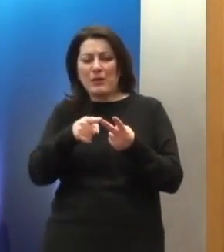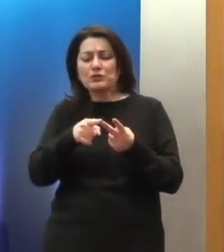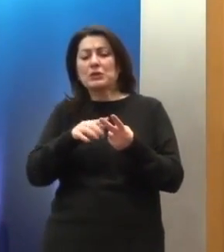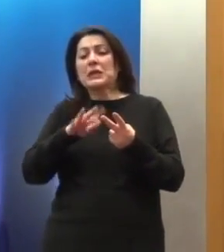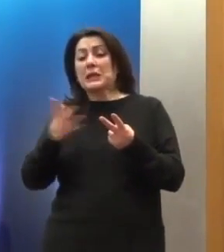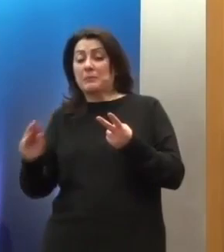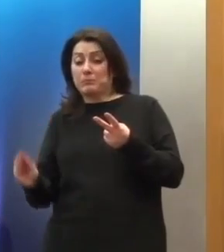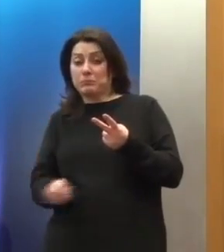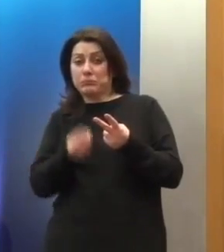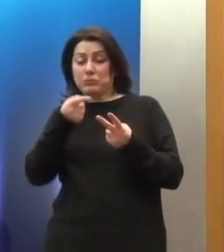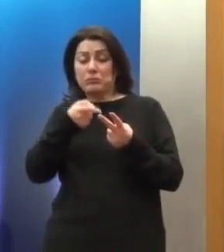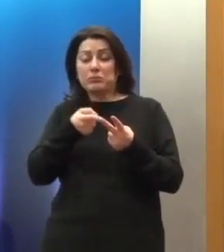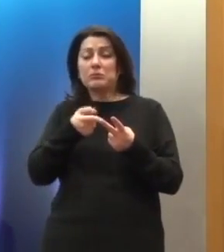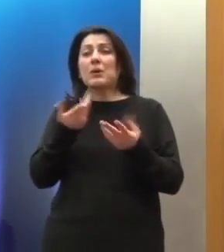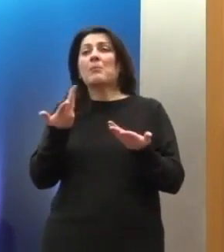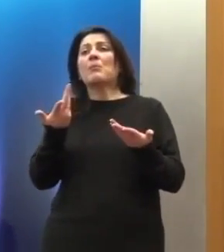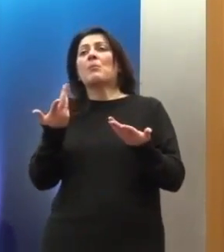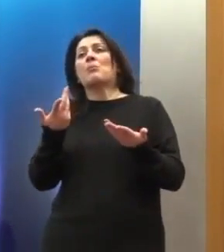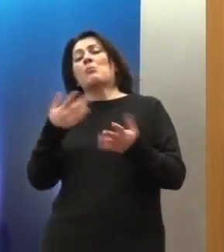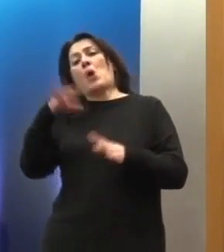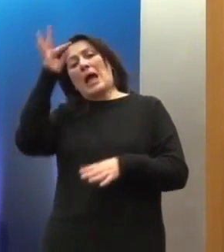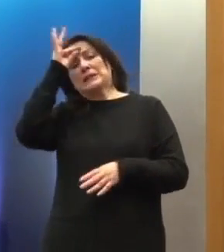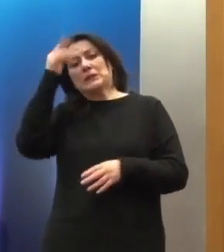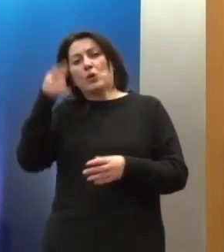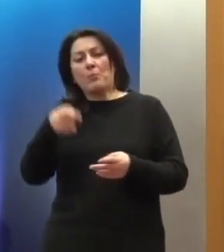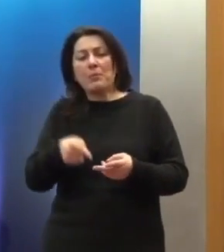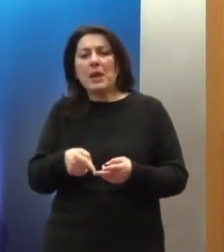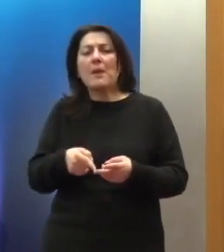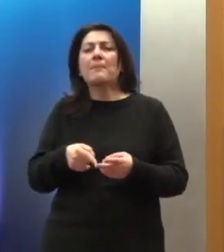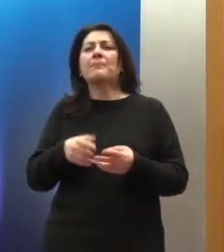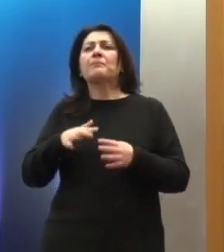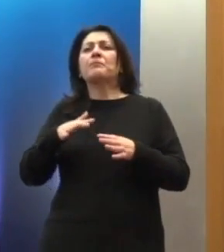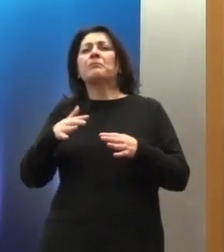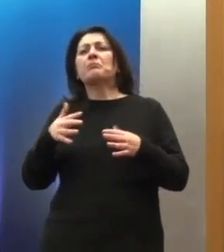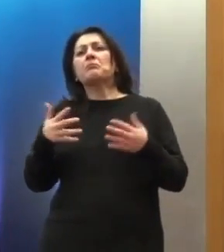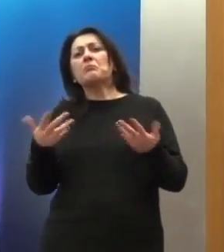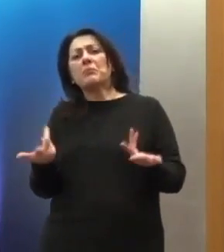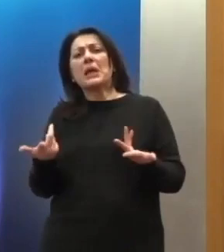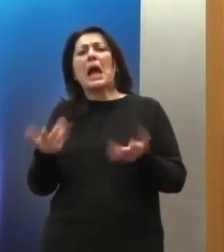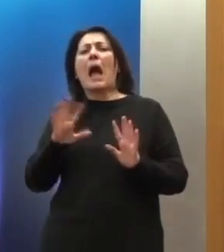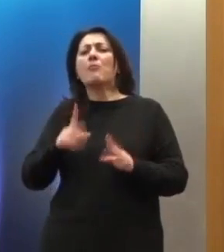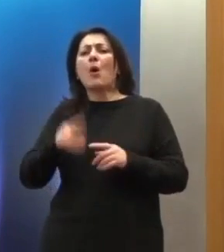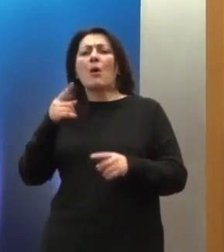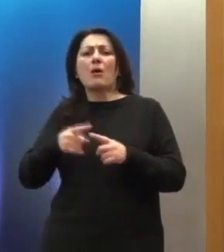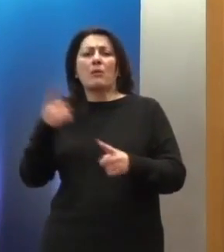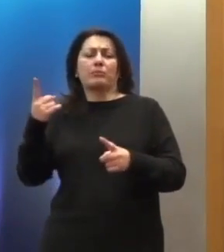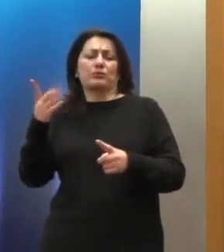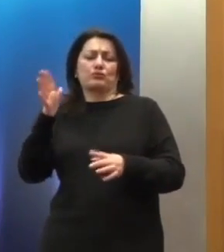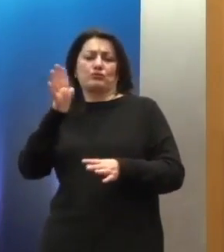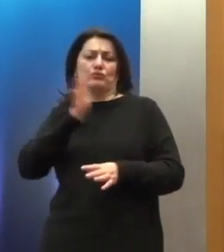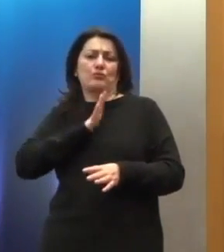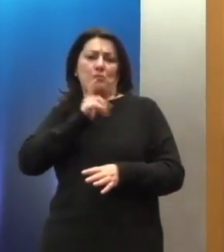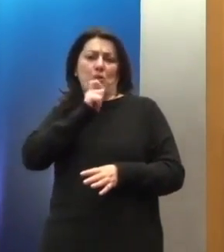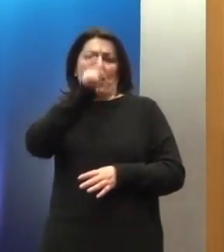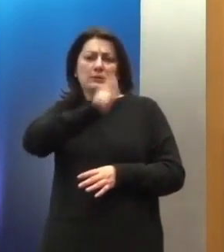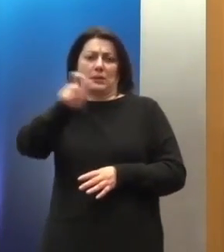από όργανα της τάξεως, είτε και από μία όργανα της τάξεως, από κοινούς πολίτες, αυτές είναι οι νεότερες υποθέσεις